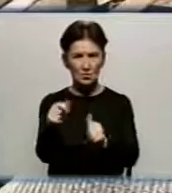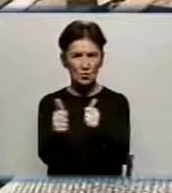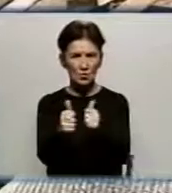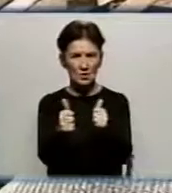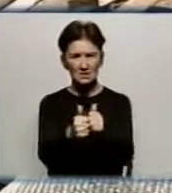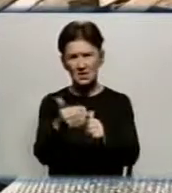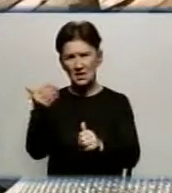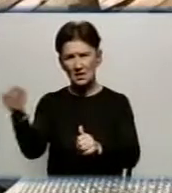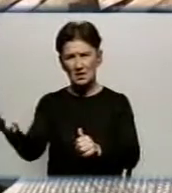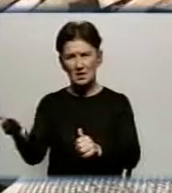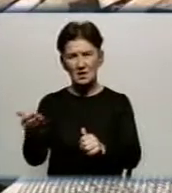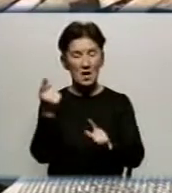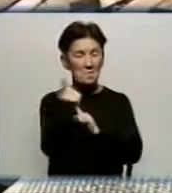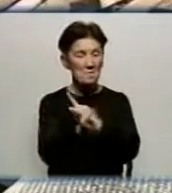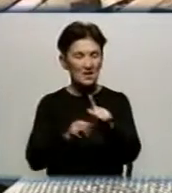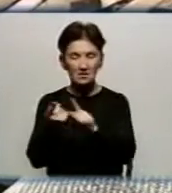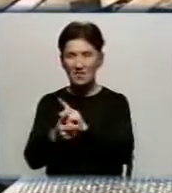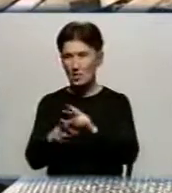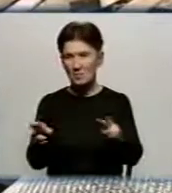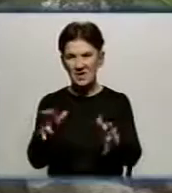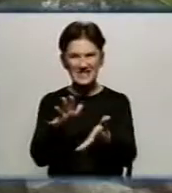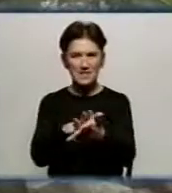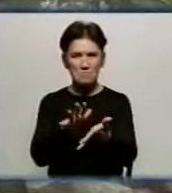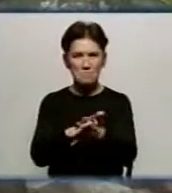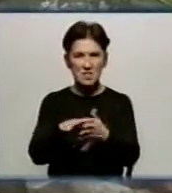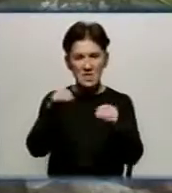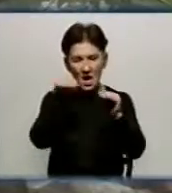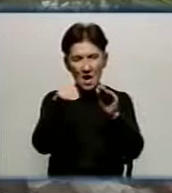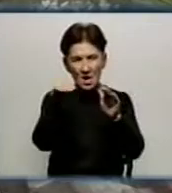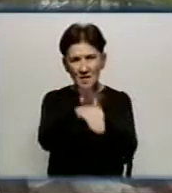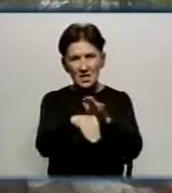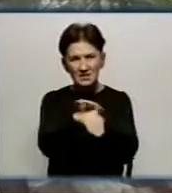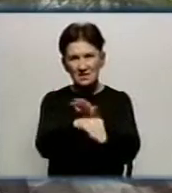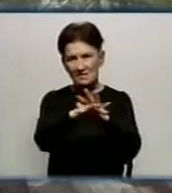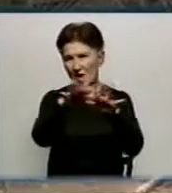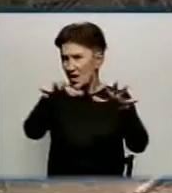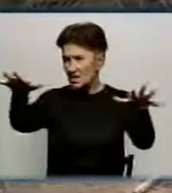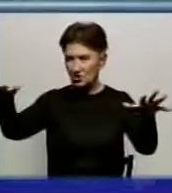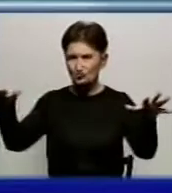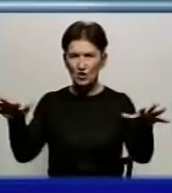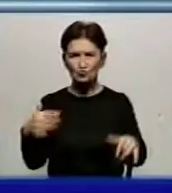'я та навколишня територія перетворилася на сміття звалище. Проблему не могли вирішити 5 років.